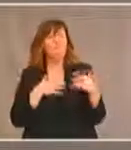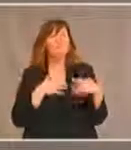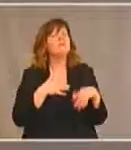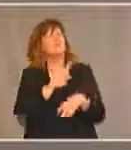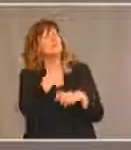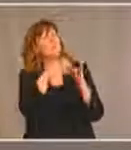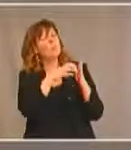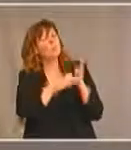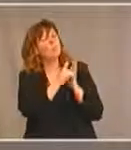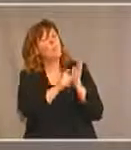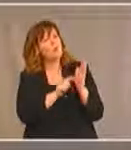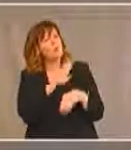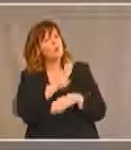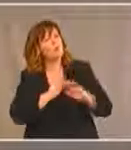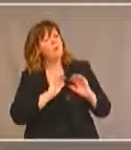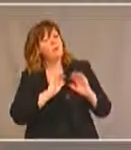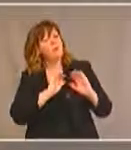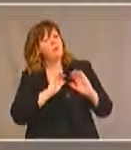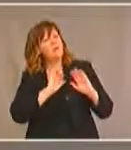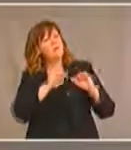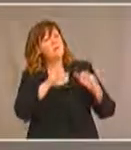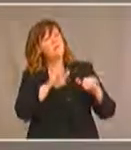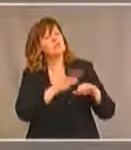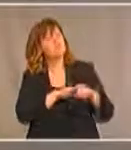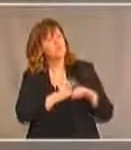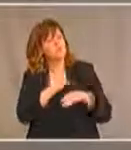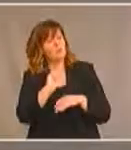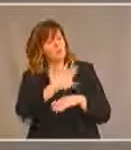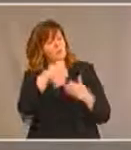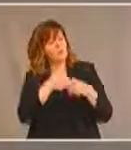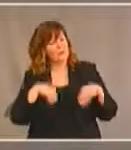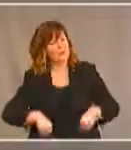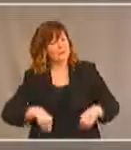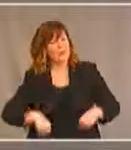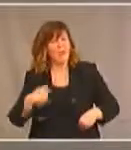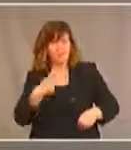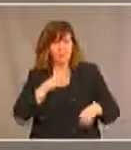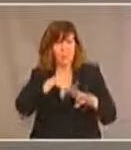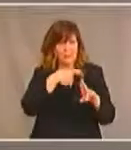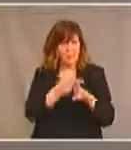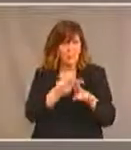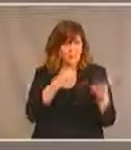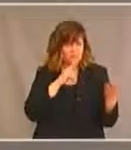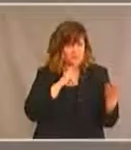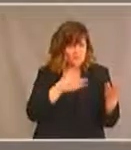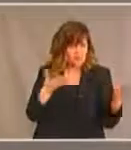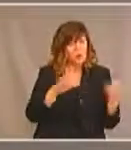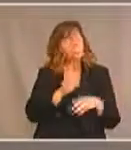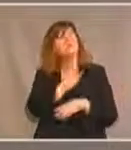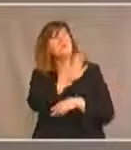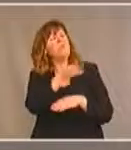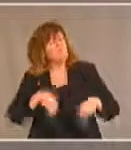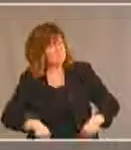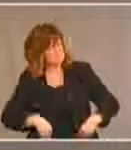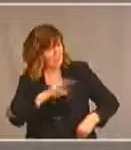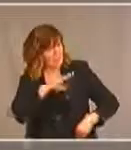aurait des répercussions sur leur ministère et en général, je réponds est-ce que votre ministère a des